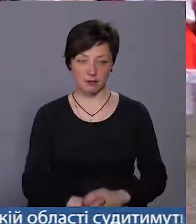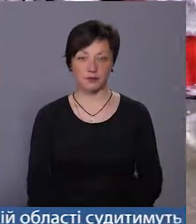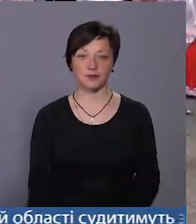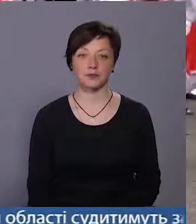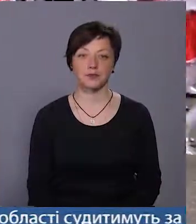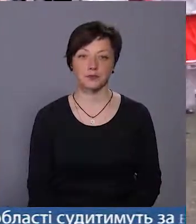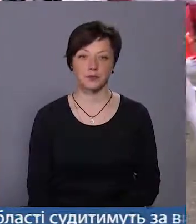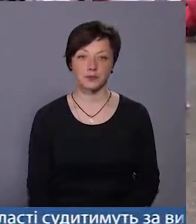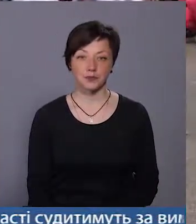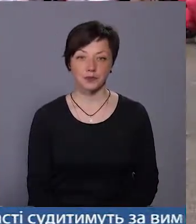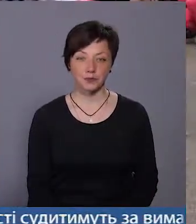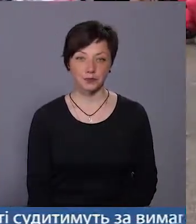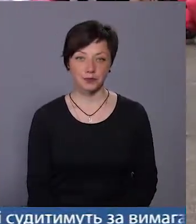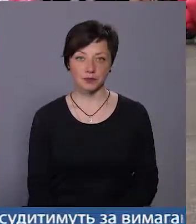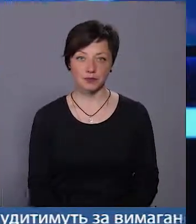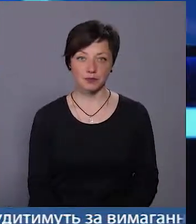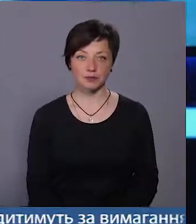Володимир Паламар – Новини міста.